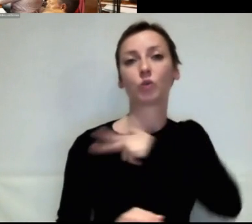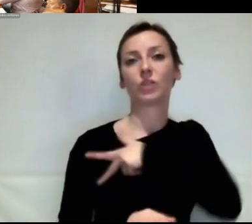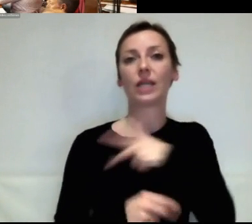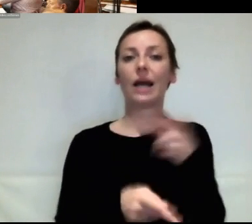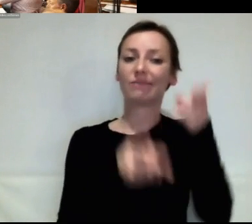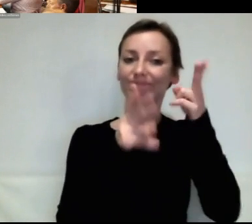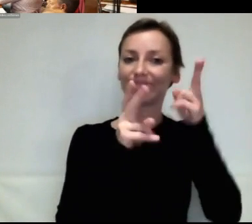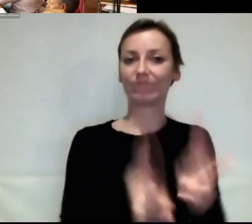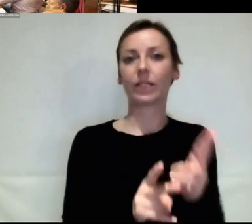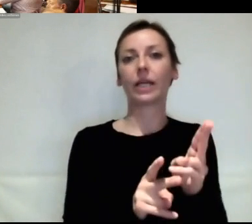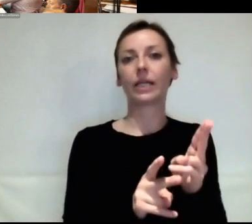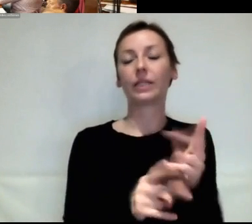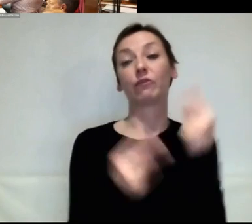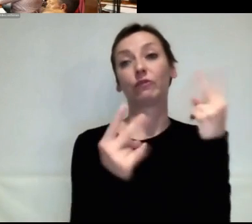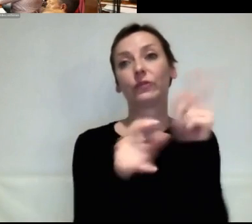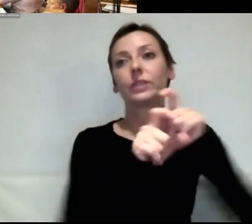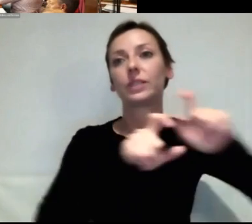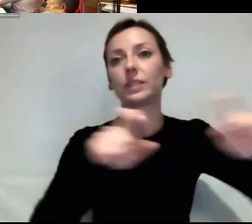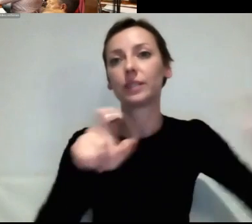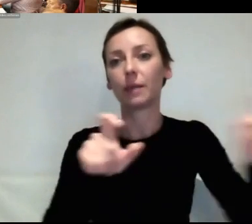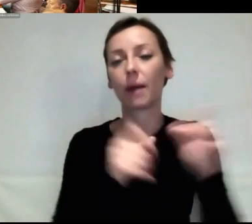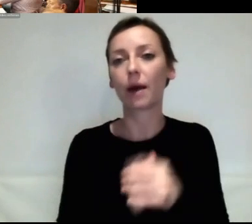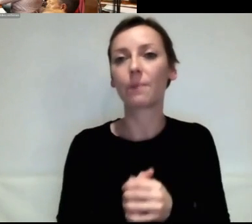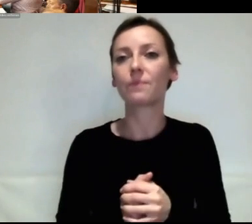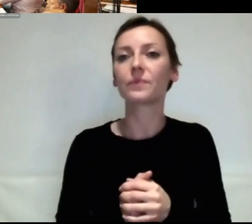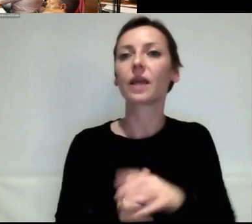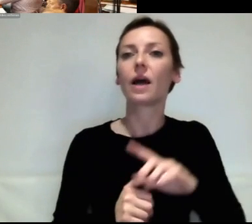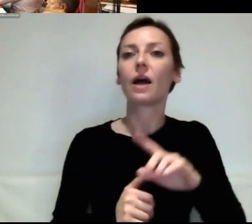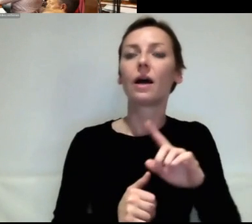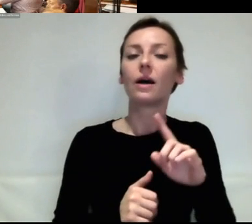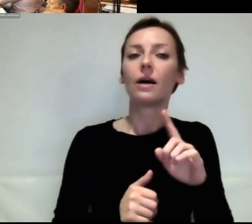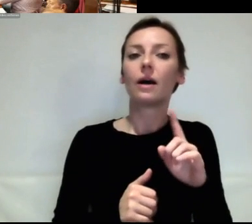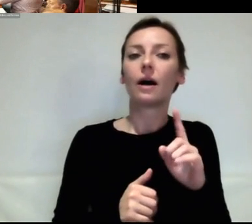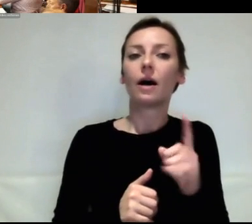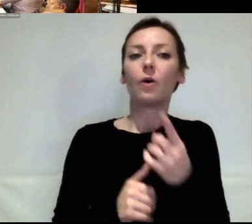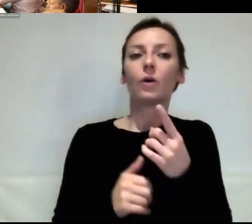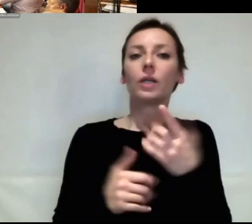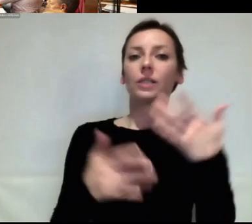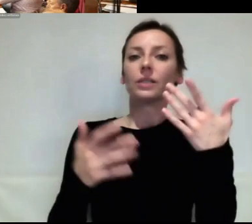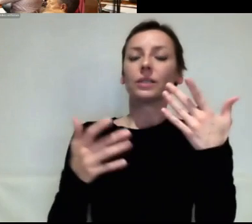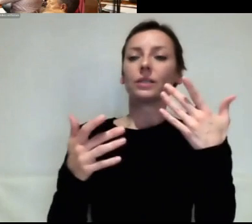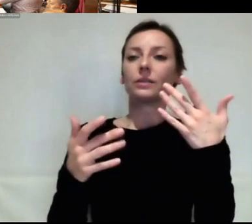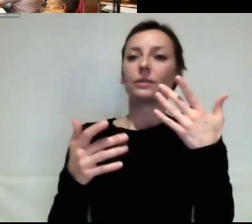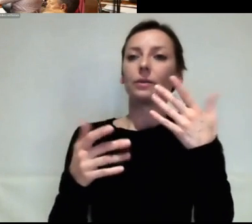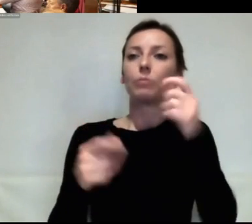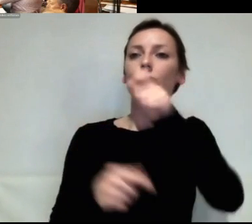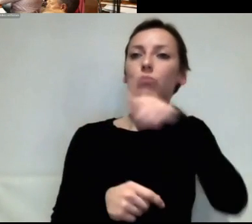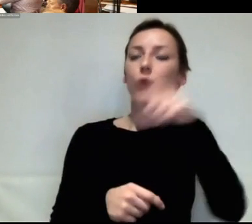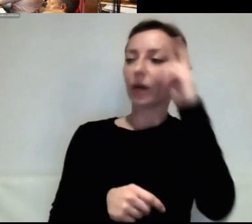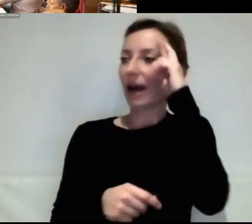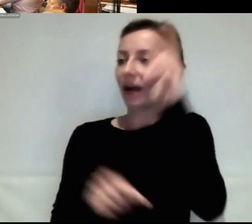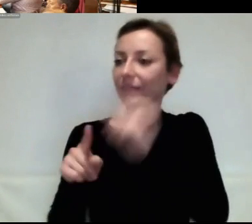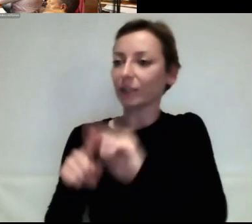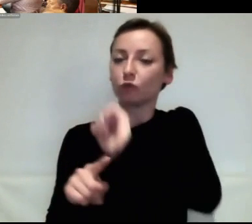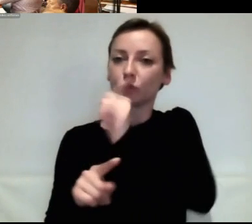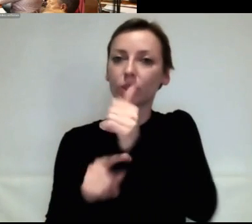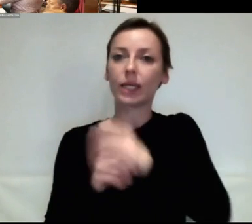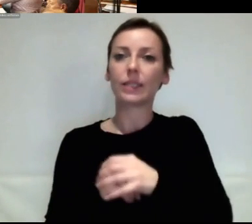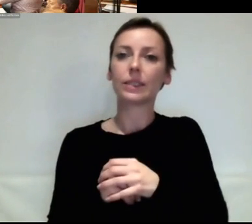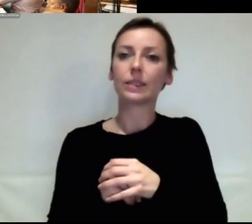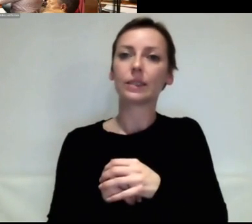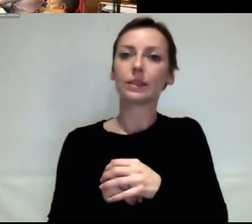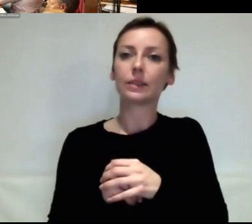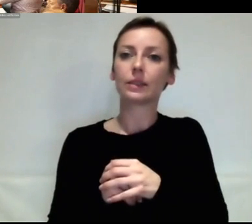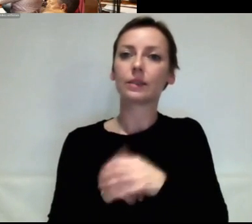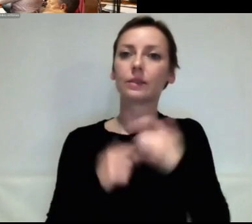die gelbwesten Proteste sind auch diesem KlimabürgerInnenrat vorausgegangen, die sich besonders an einer sozialen oder